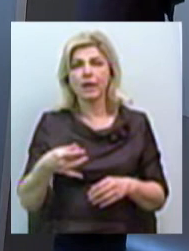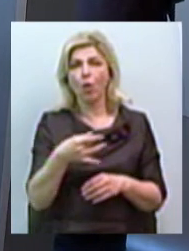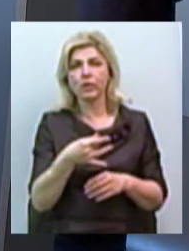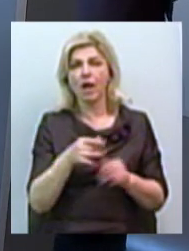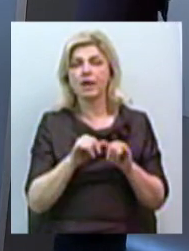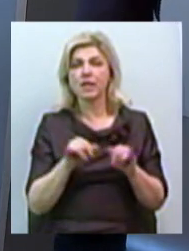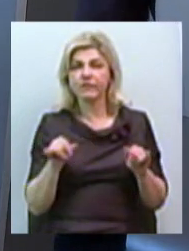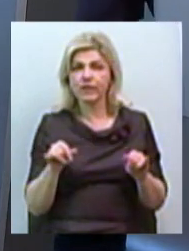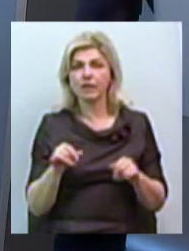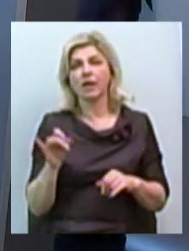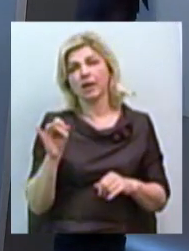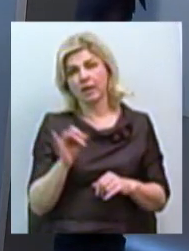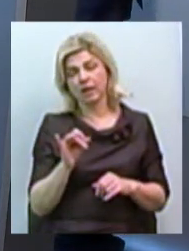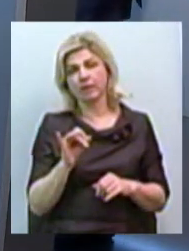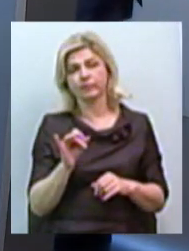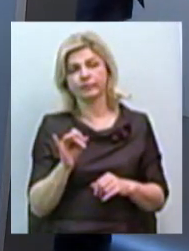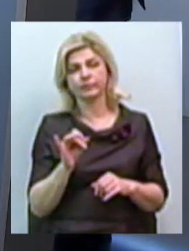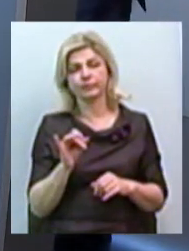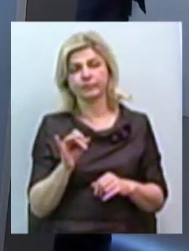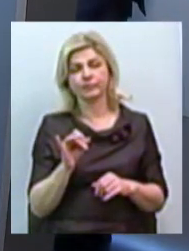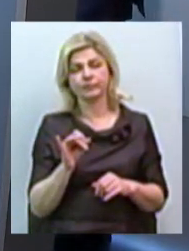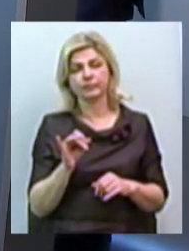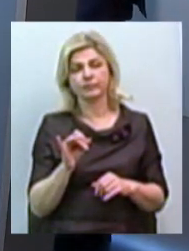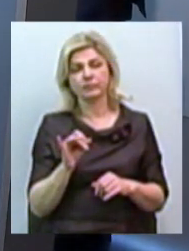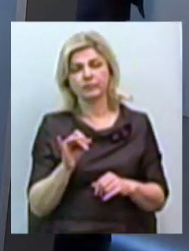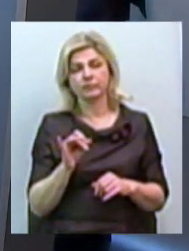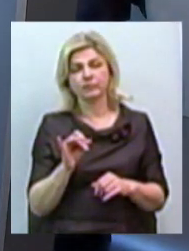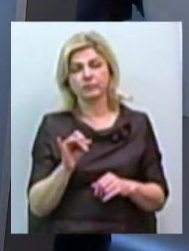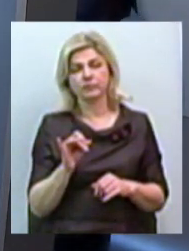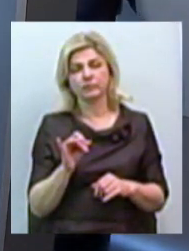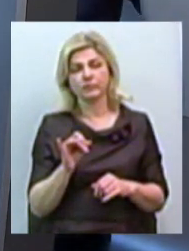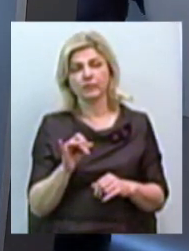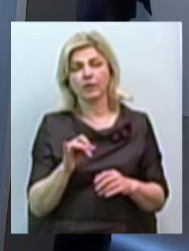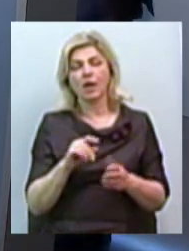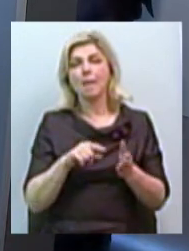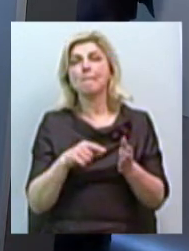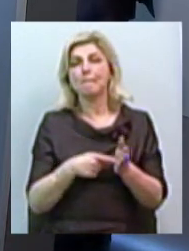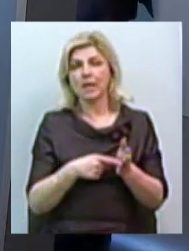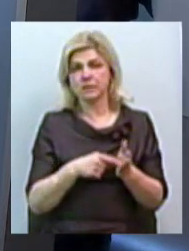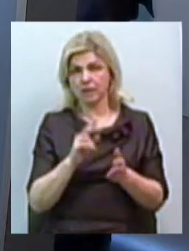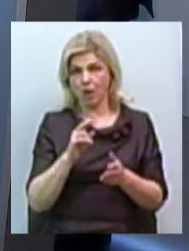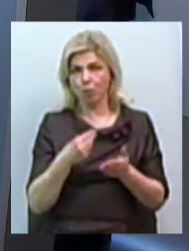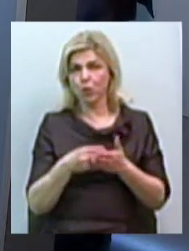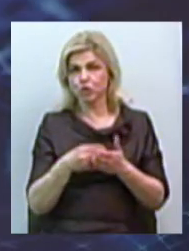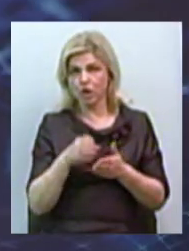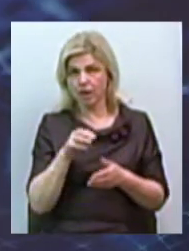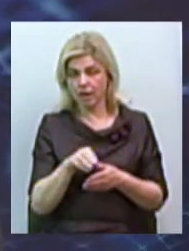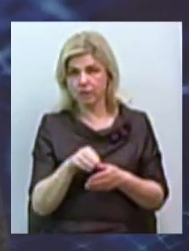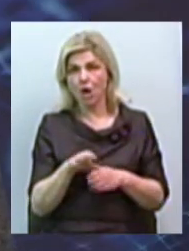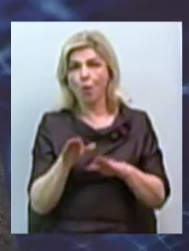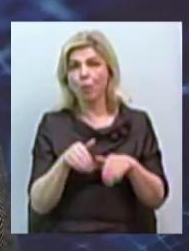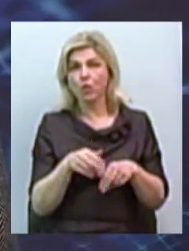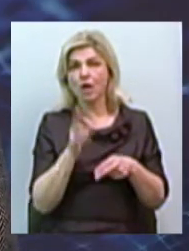софинансирование с месяцевых бюджетов, который после